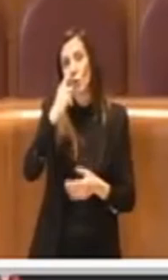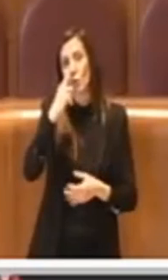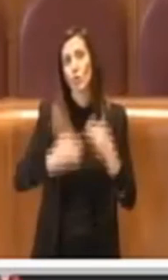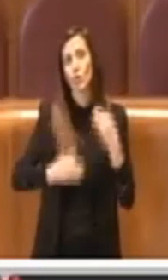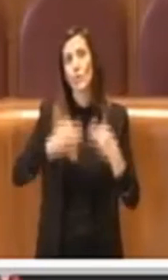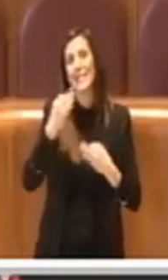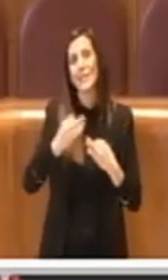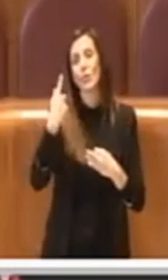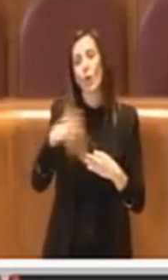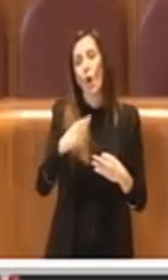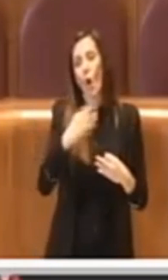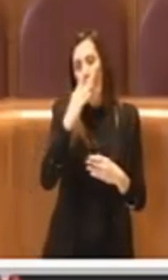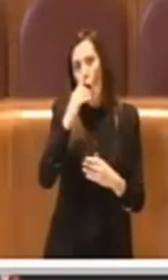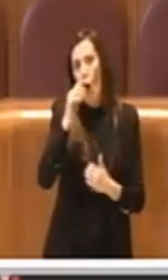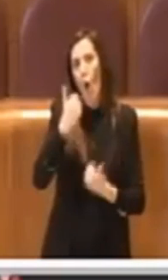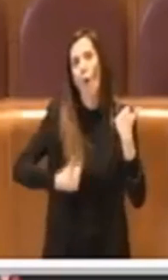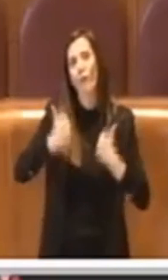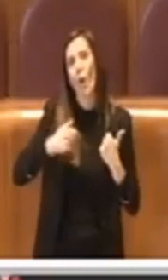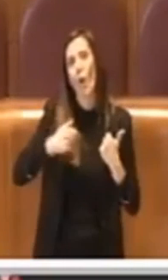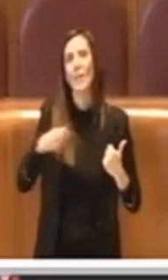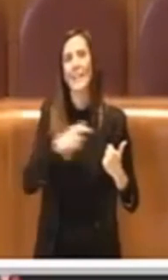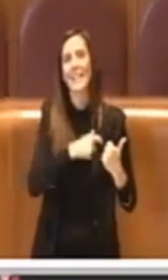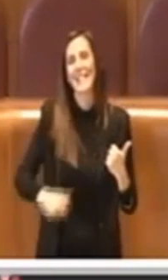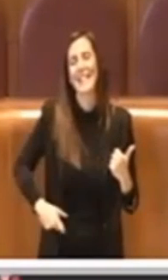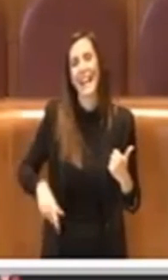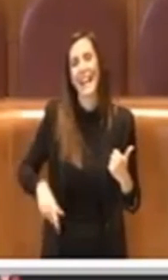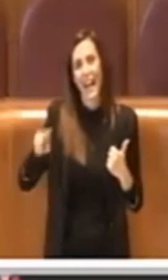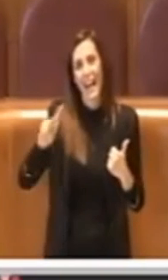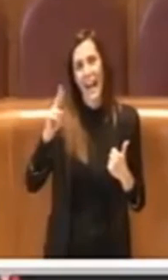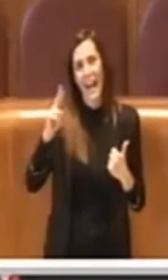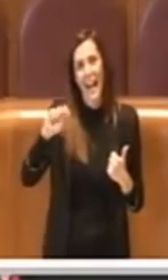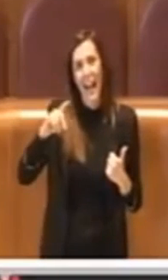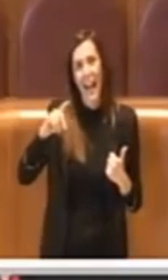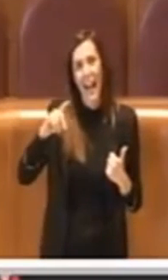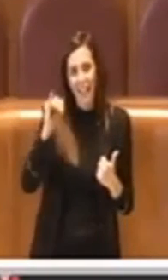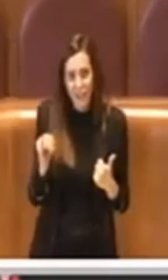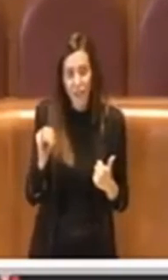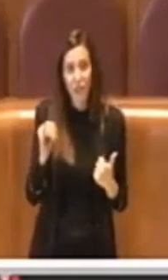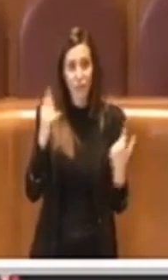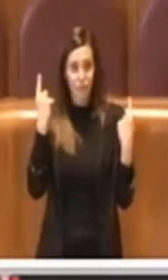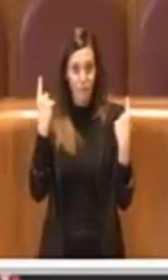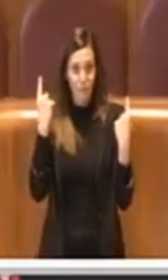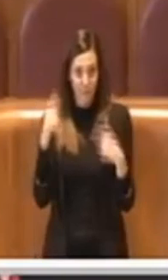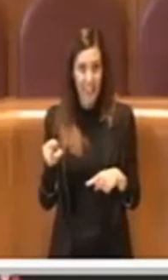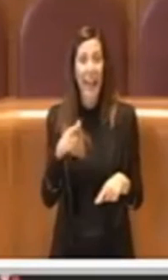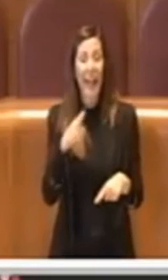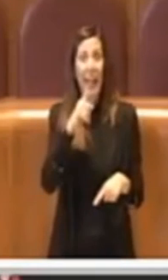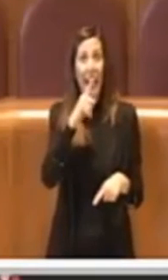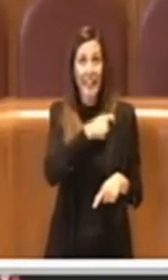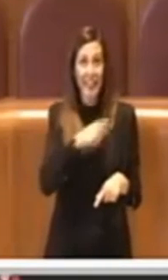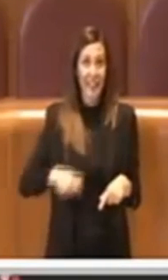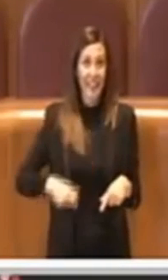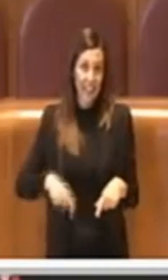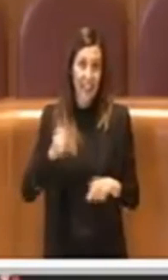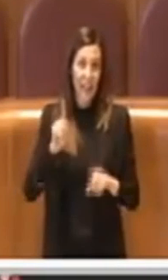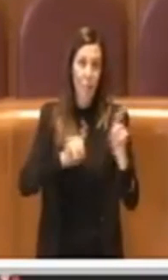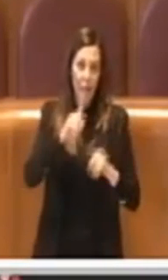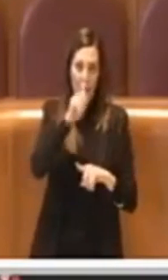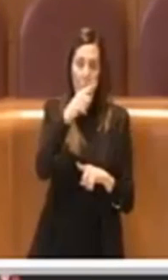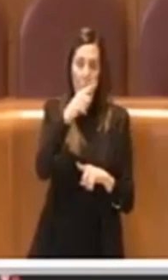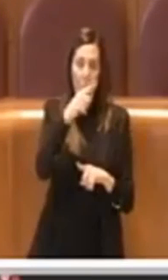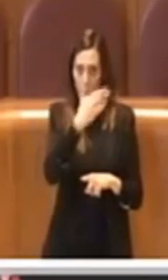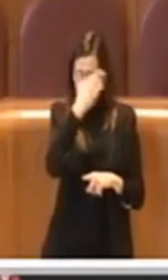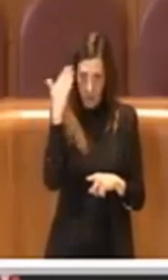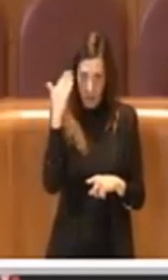Virginia Raggi e l'amministrazione di Roma e devo dire che in quel caso il sindaco di Milano è stato molto onesto